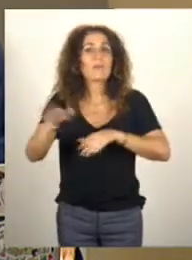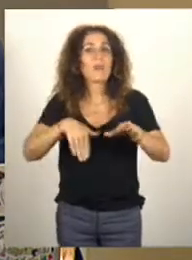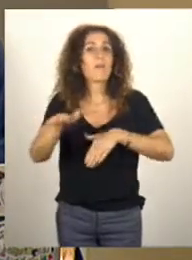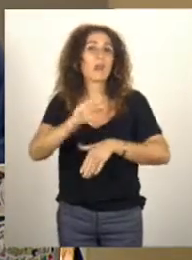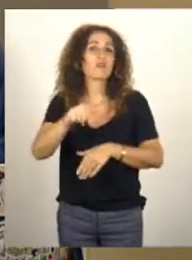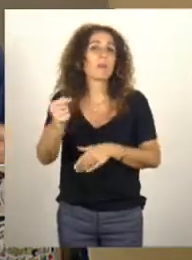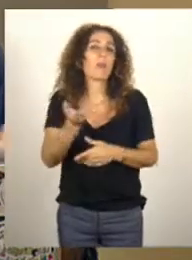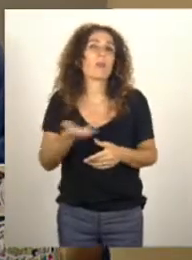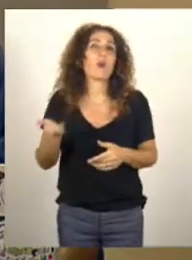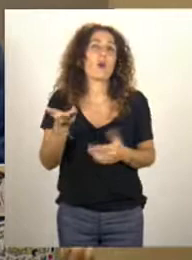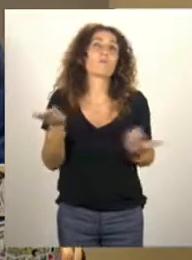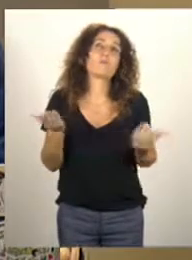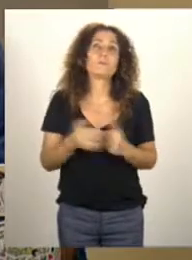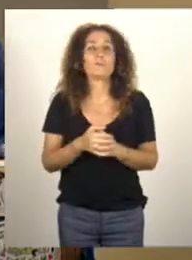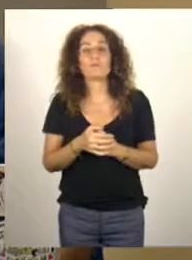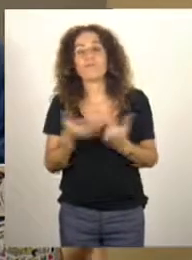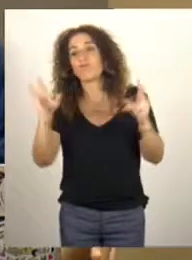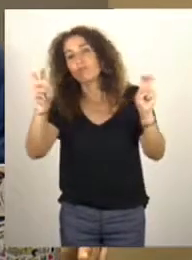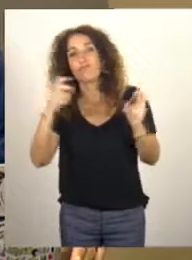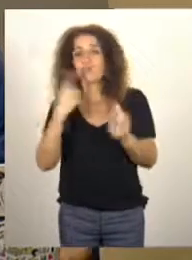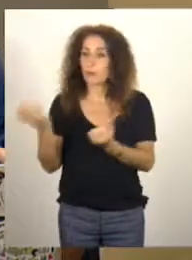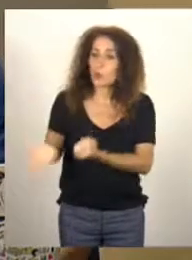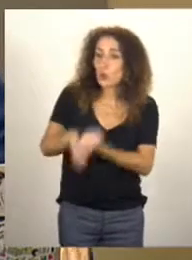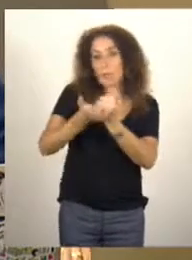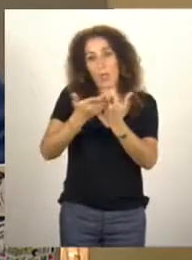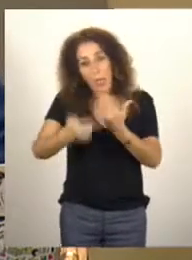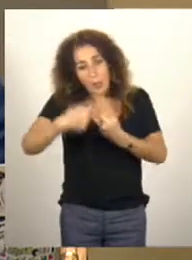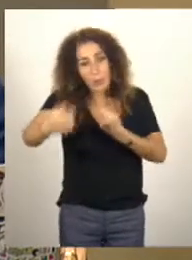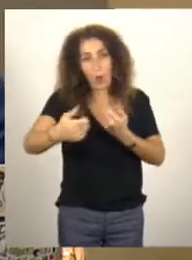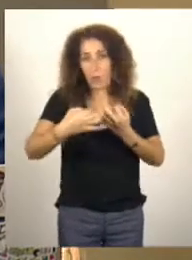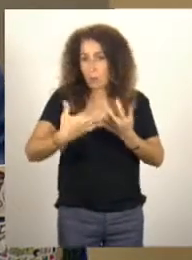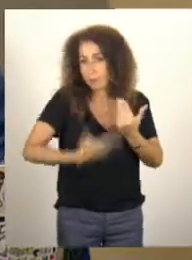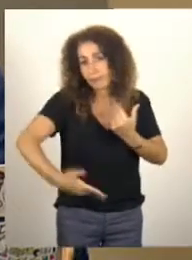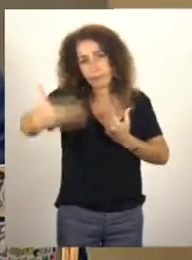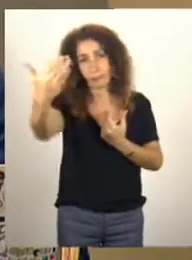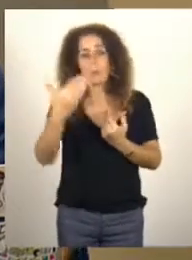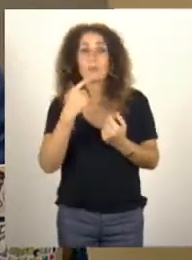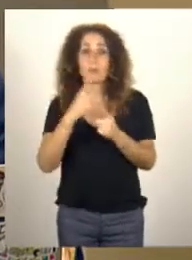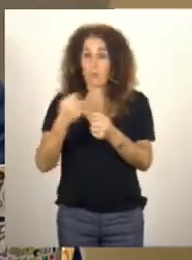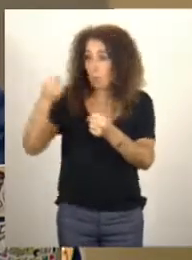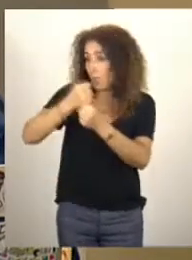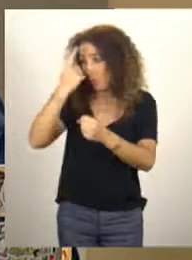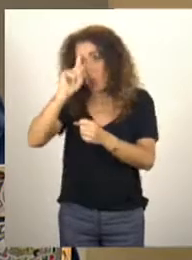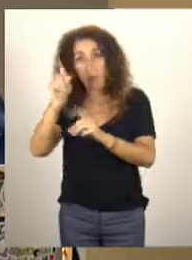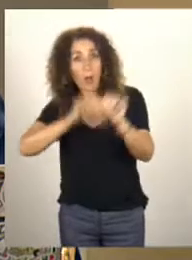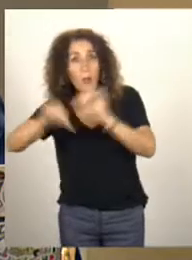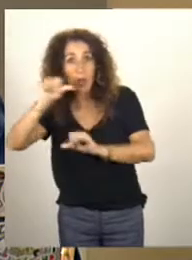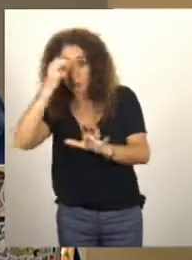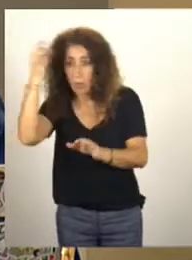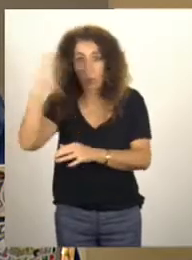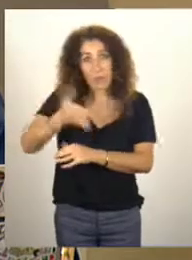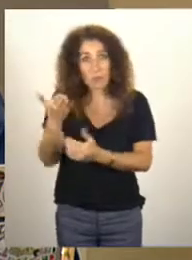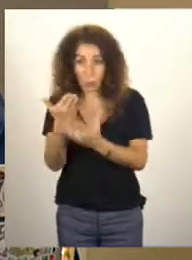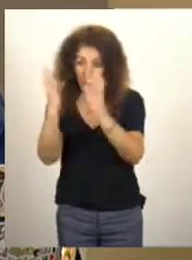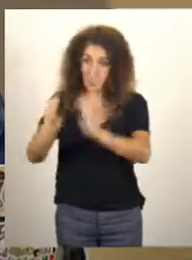soutenue dans le temps à travers par exemple la création d'un laboratoire d'innovation au niveau de l